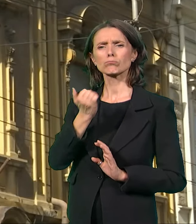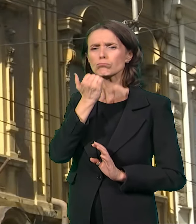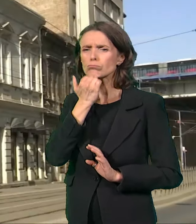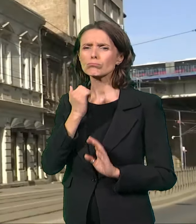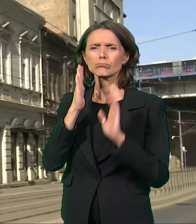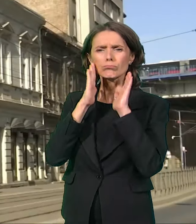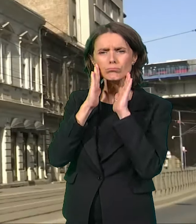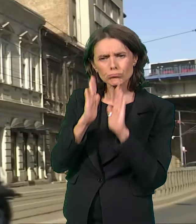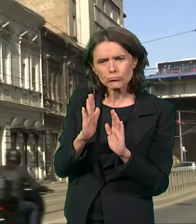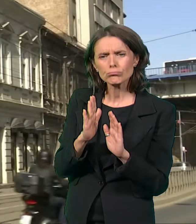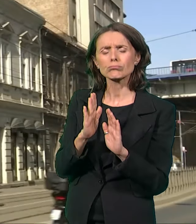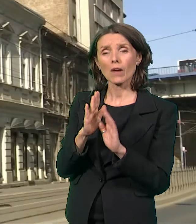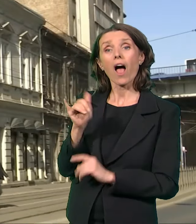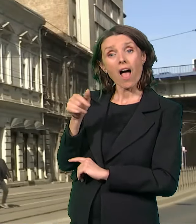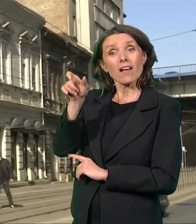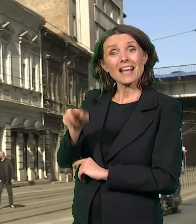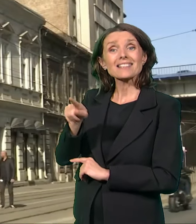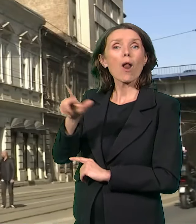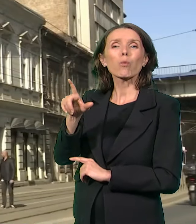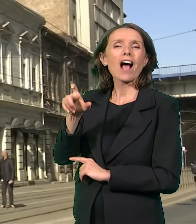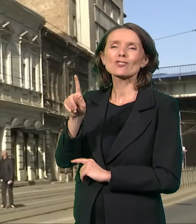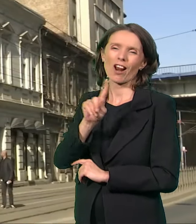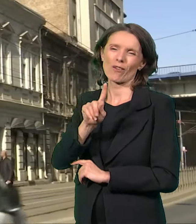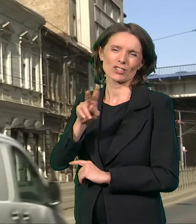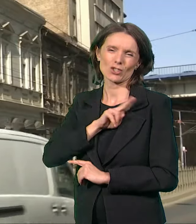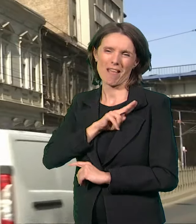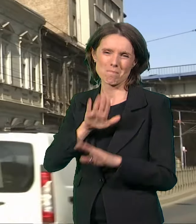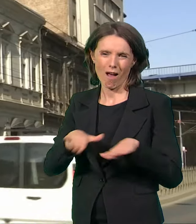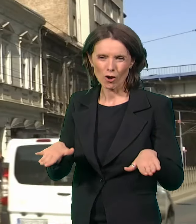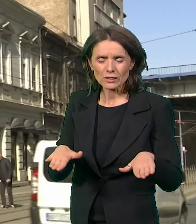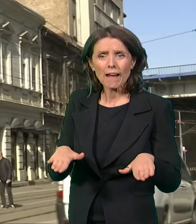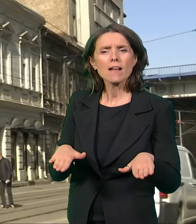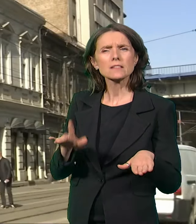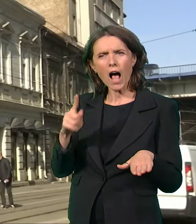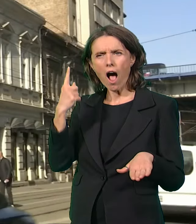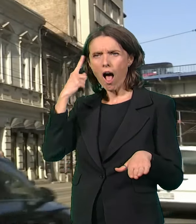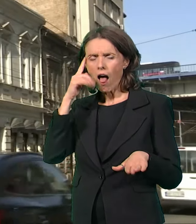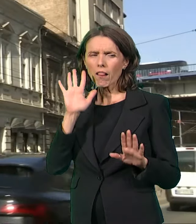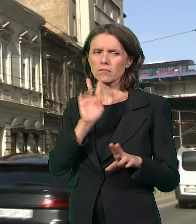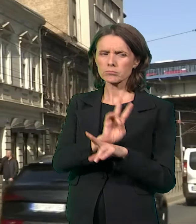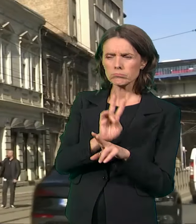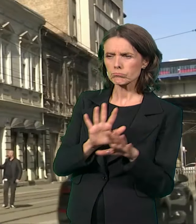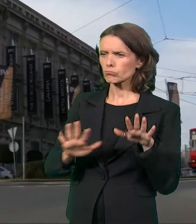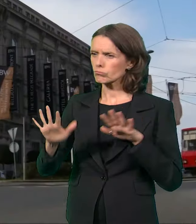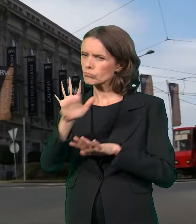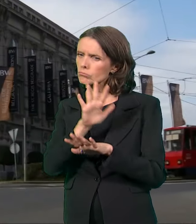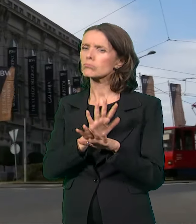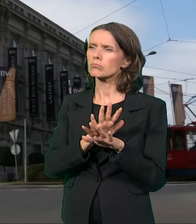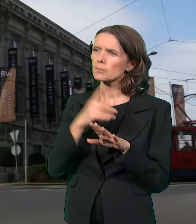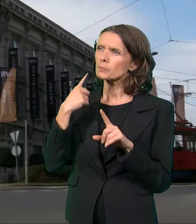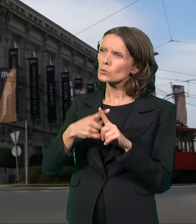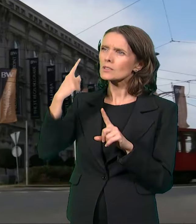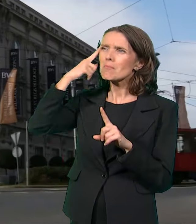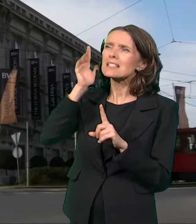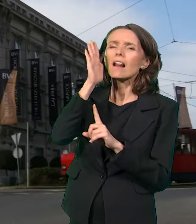nije imao poroda, ali on je vodio računa. On je sagradio i napravio tu financijsku instituciju koja se zove Zadruga.